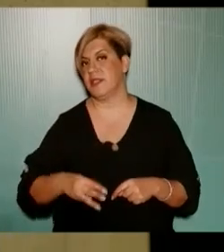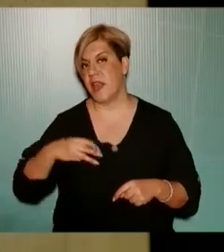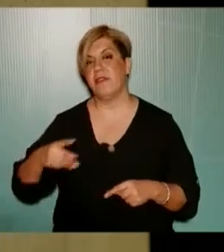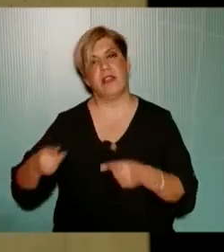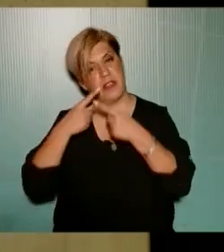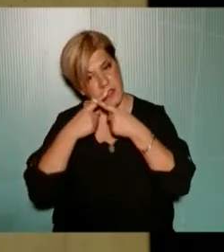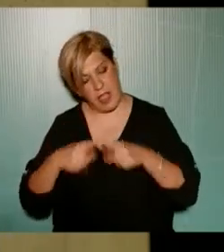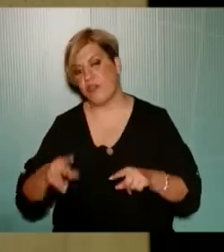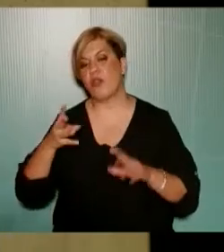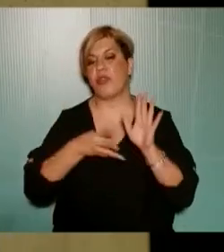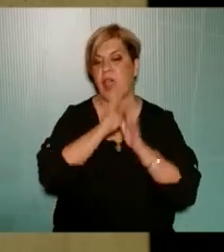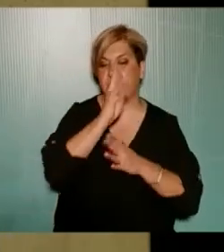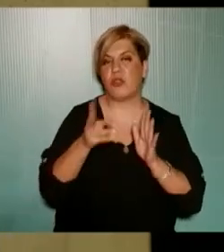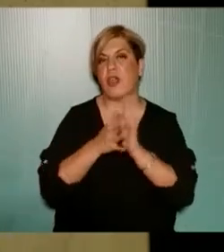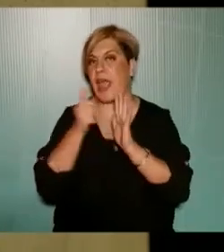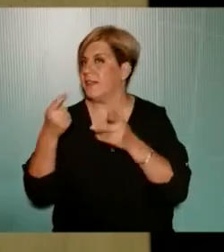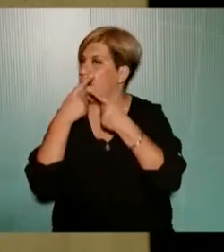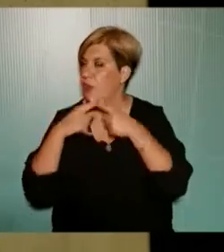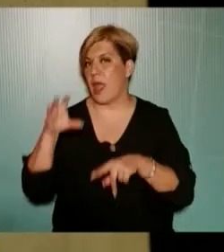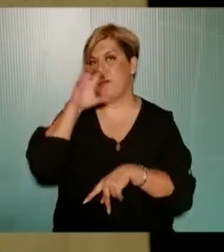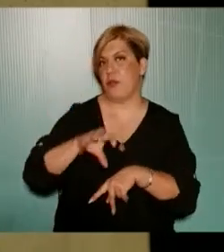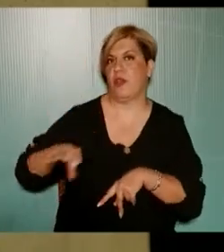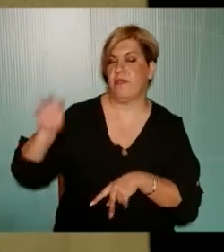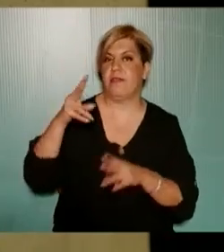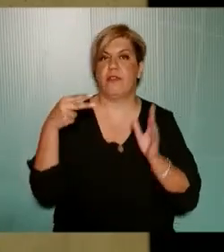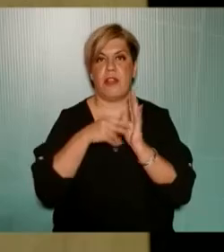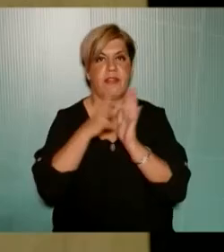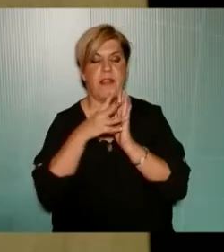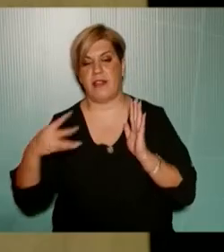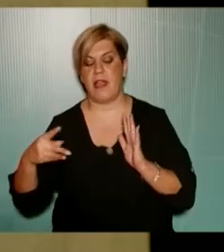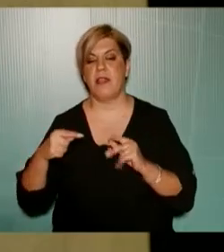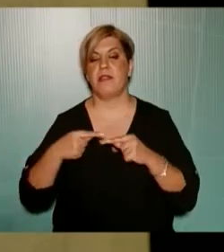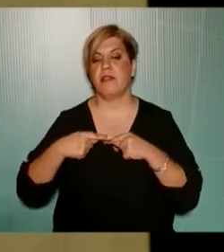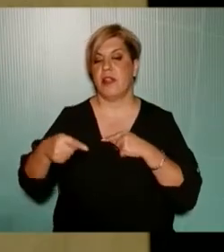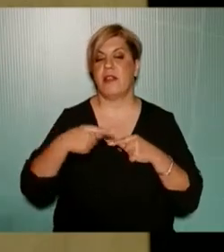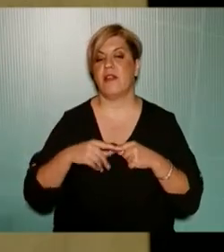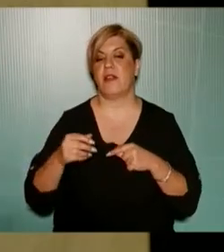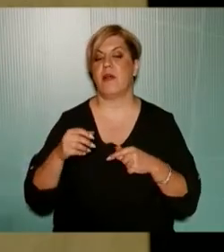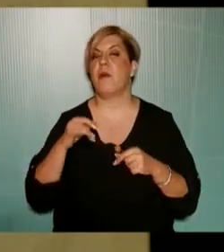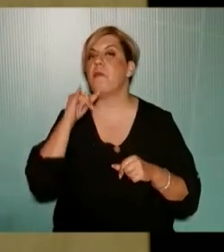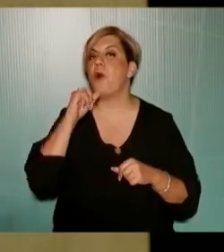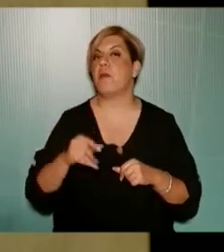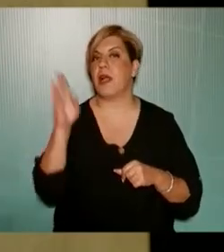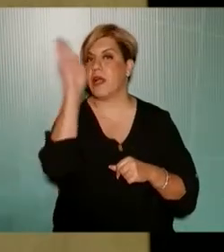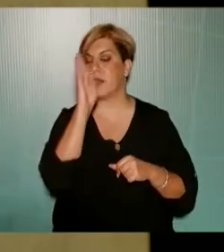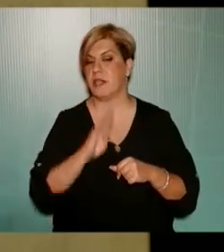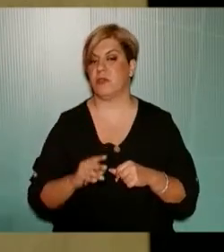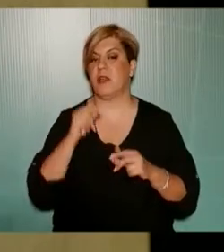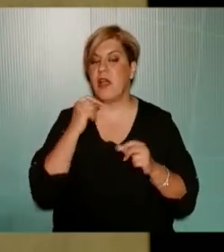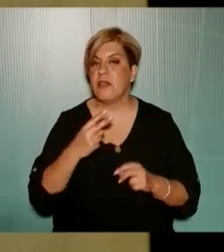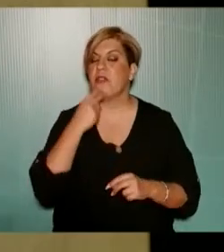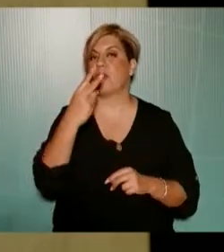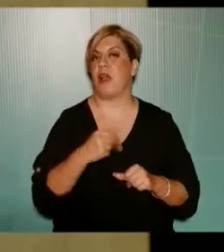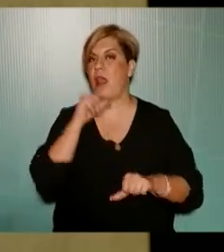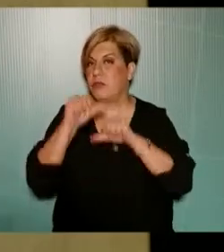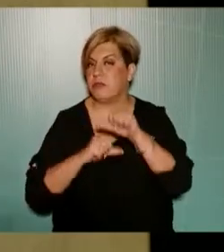συνθήκες το 2014, το 2016, το 2019 ζούμε σε μία περίοδο μόνιμων κρίσεων αλλάζουν τα δεδομένα κάθε δύο, κάθε